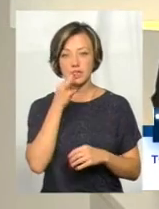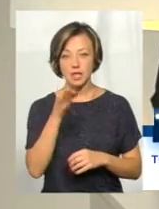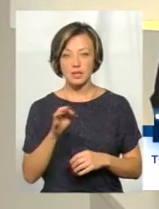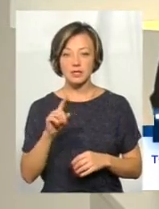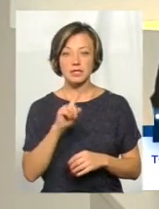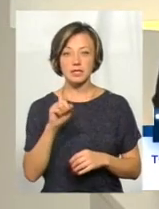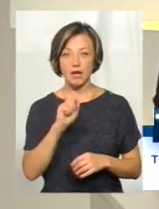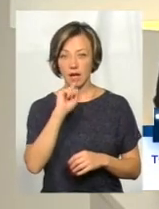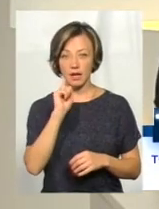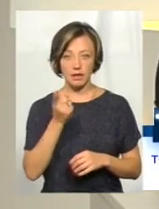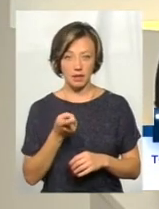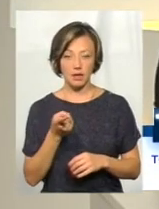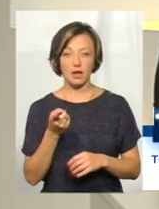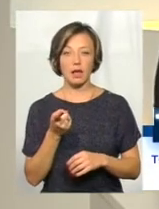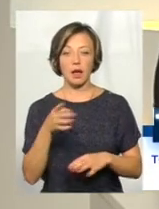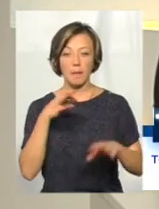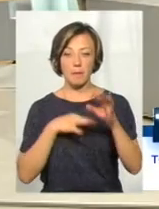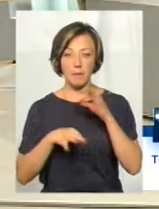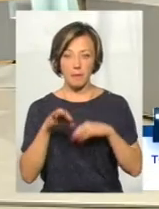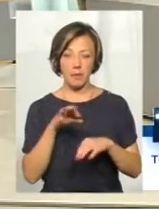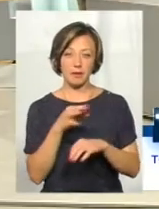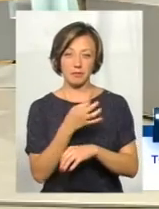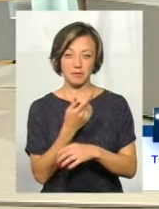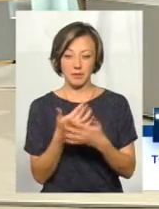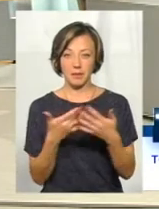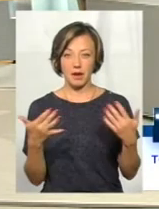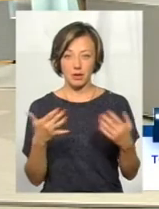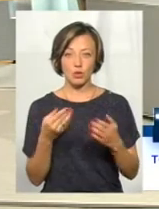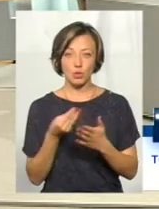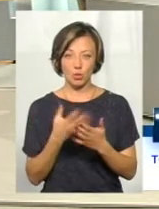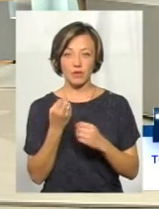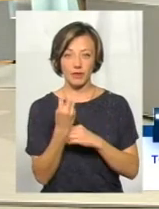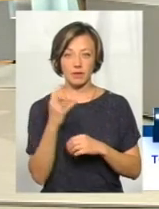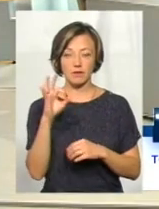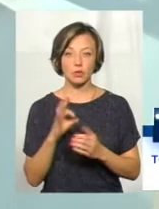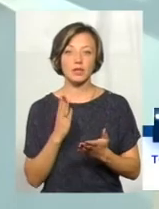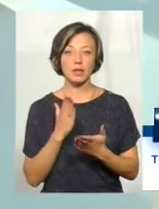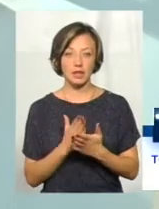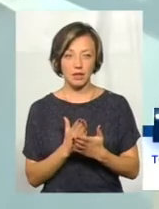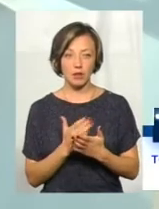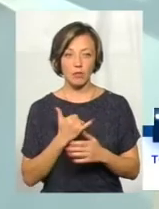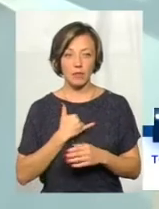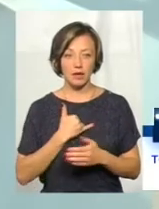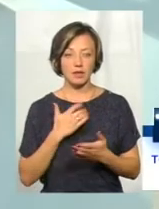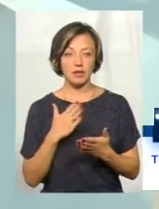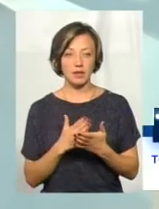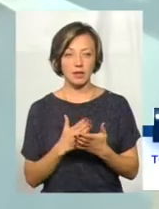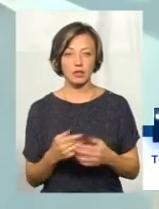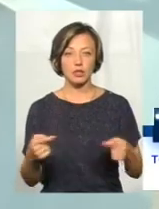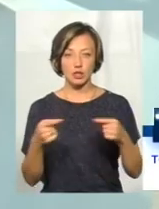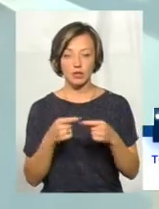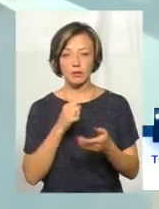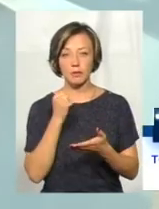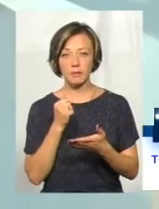що за рік медпрепарати і ліки дорожчують на 12%? Так, тут є навіть, в мене є чітко